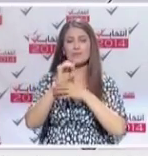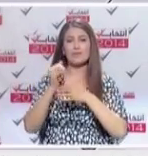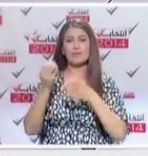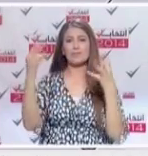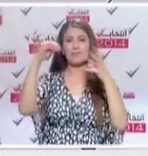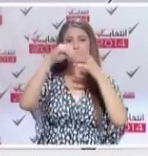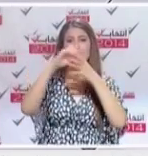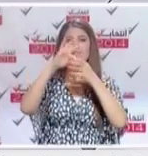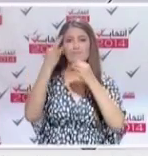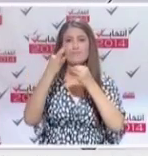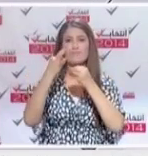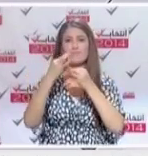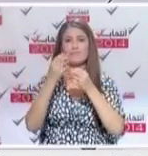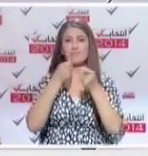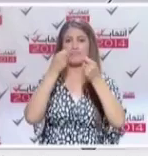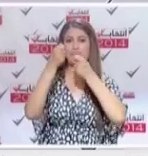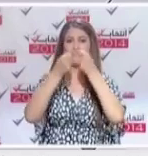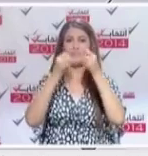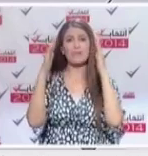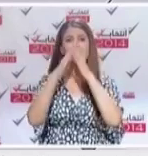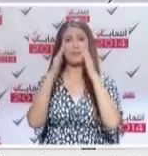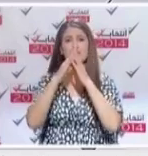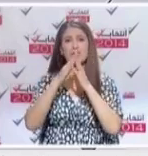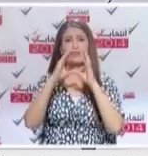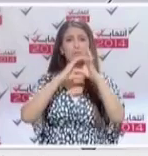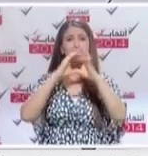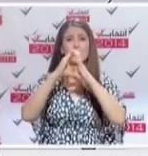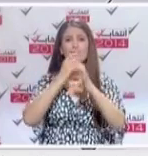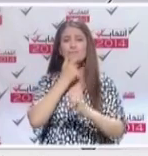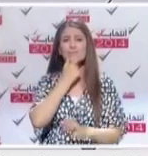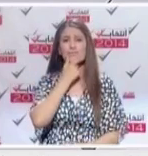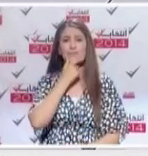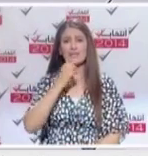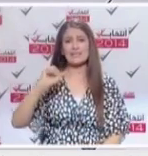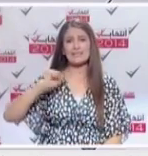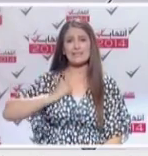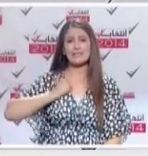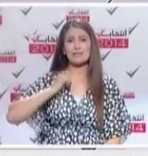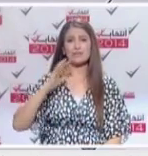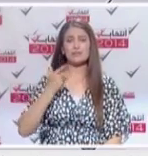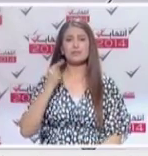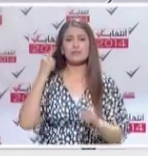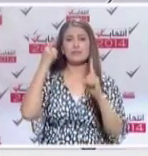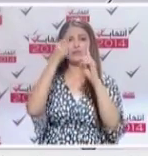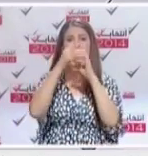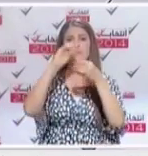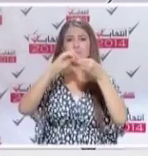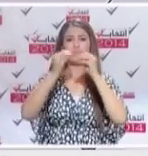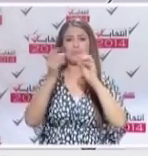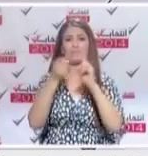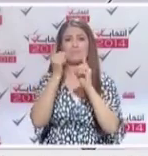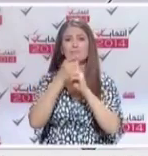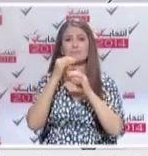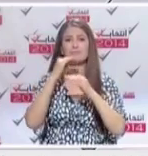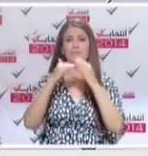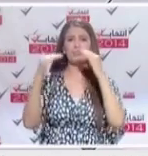طاقة الشراءية مشكل السكن مشكل النقل مشكل جريمة وما إلى ذلك الذي يتزايد يوم